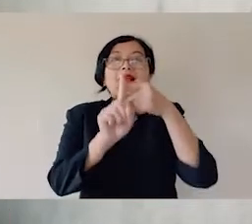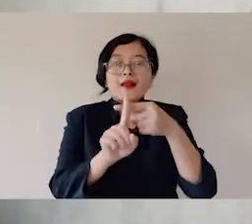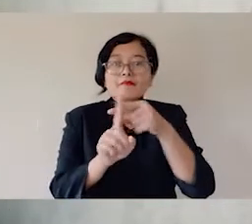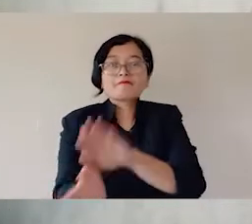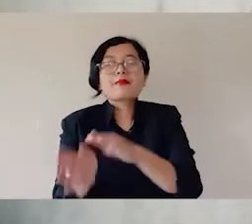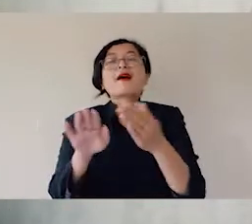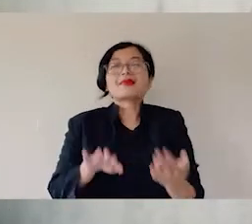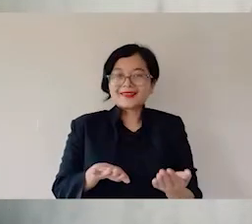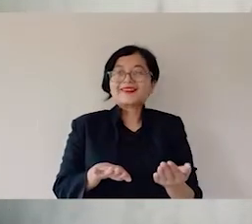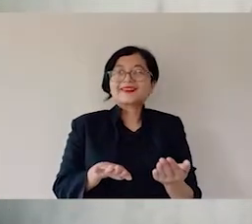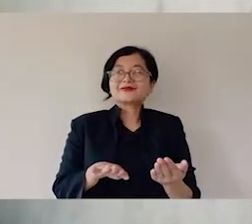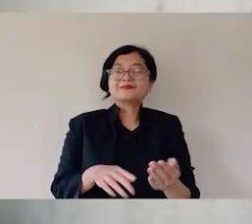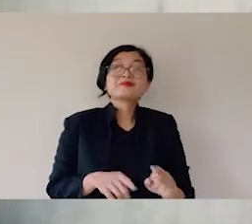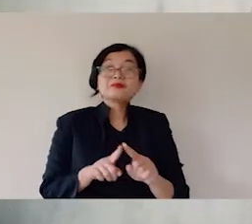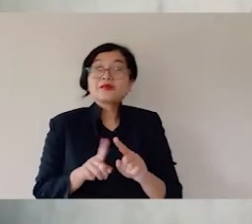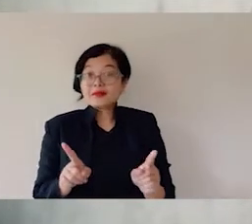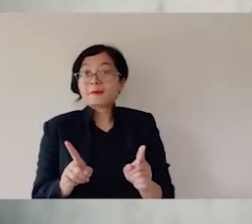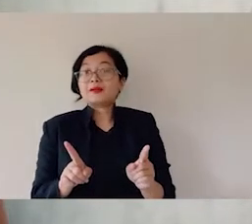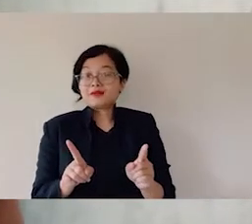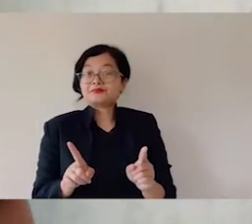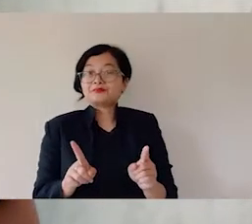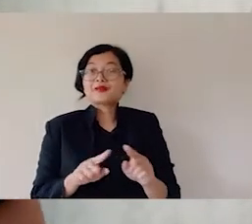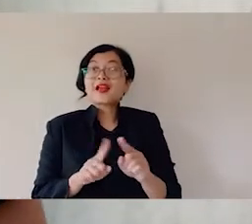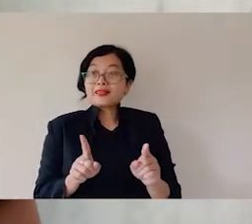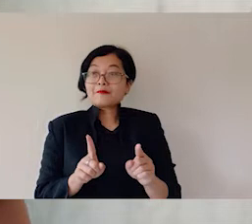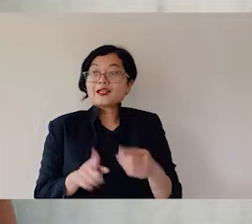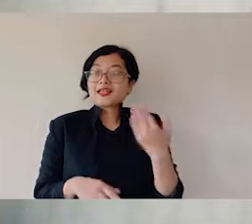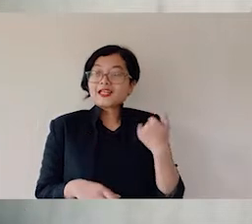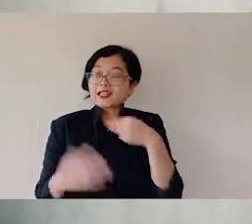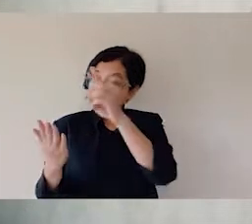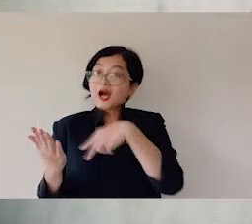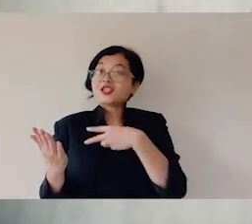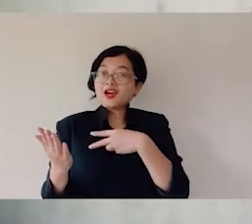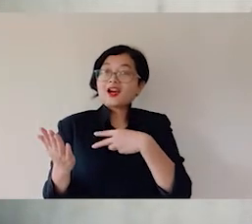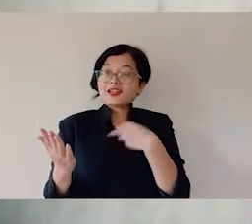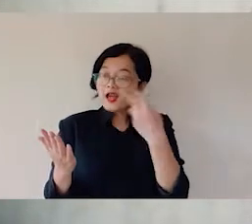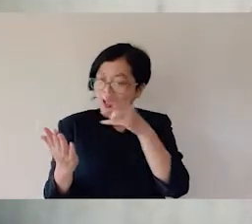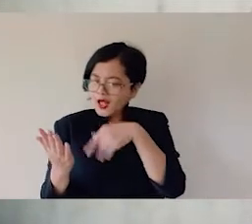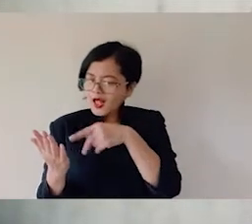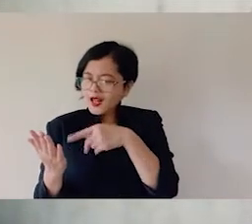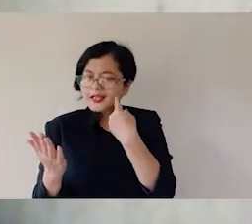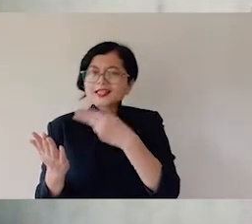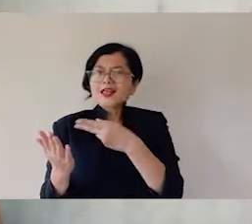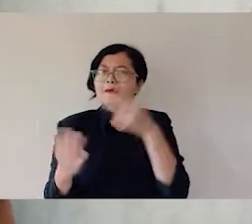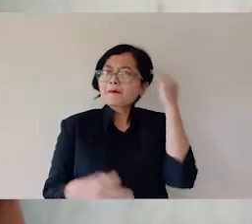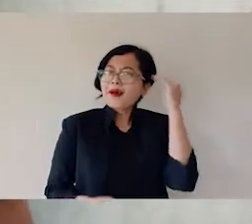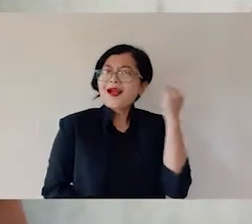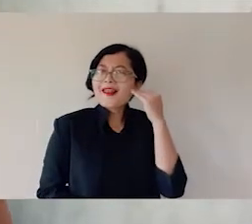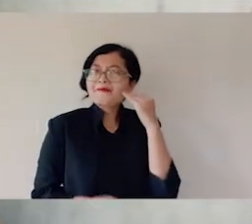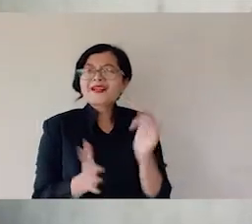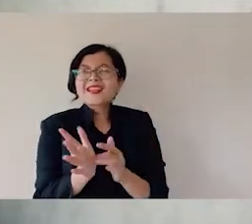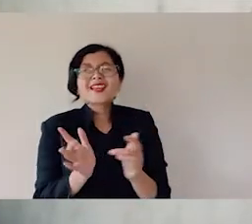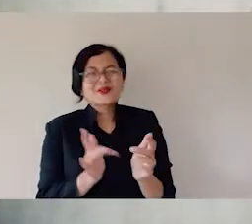diajarkan Yesus kepada kita dan juga lewat pengalaman hidup yang dilewati oleh Yesus dengan kematian dan kebangkitannya,